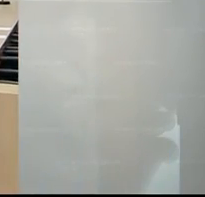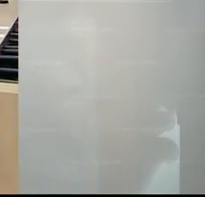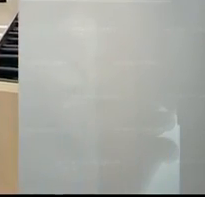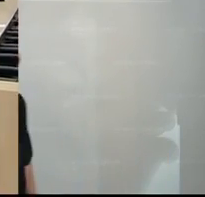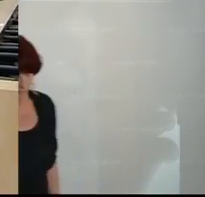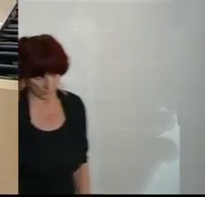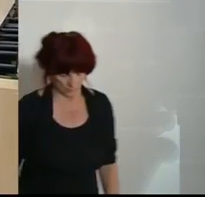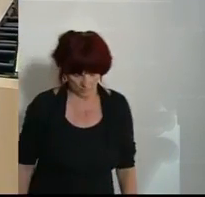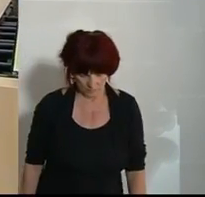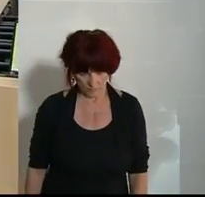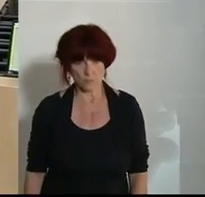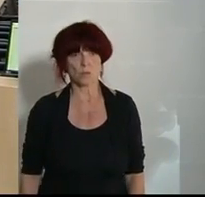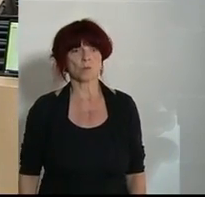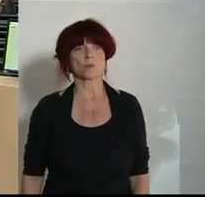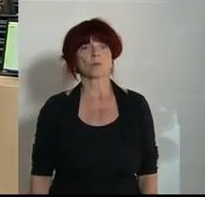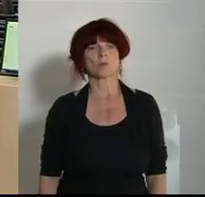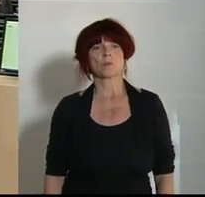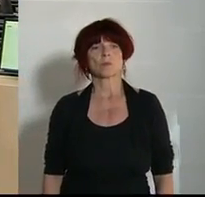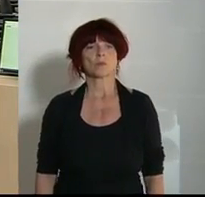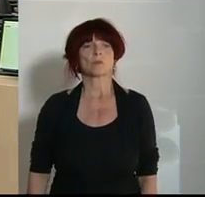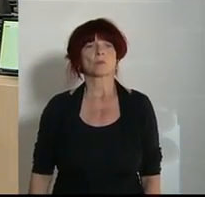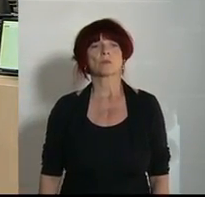Jetzt dürfen Sie sich das Kloch wieder nehmen.